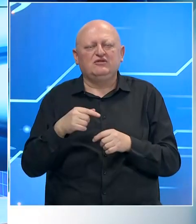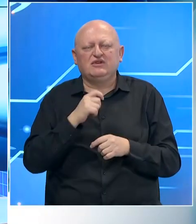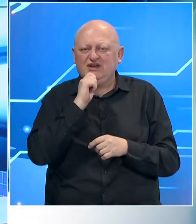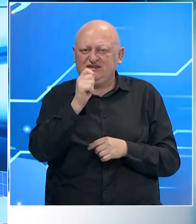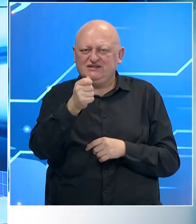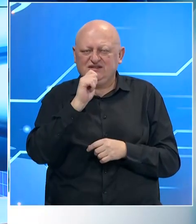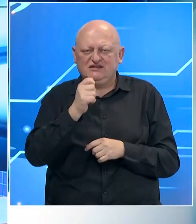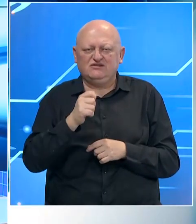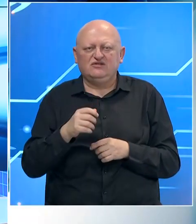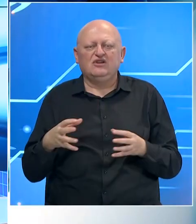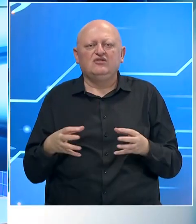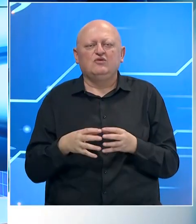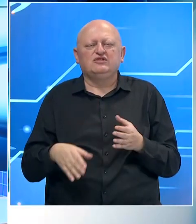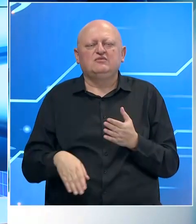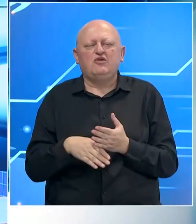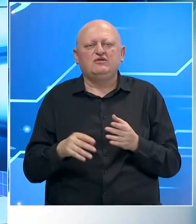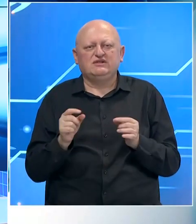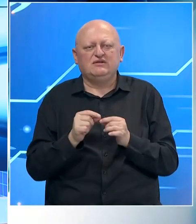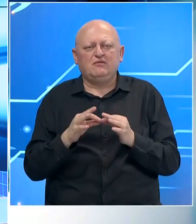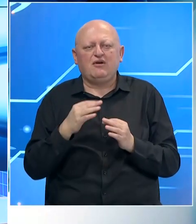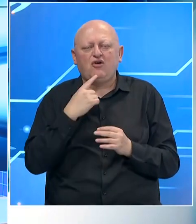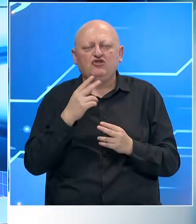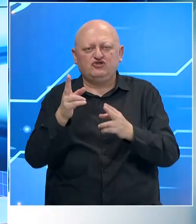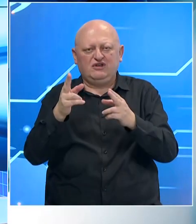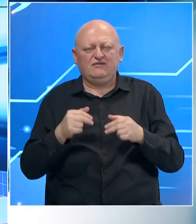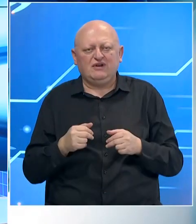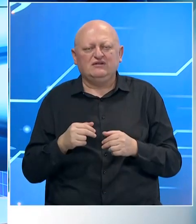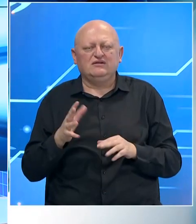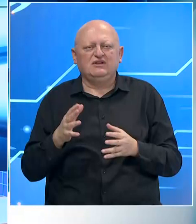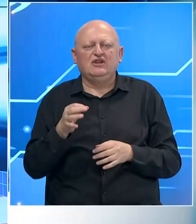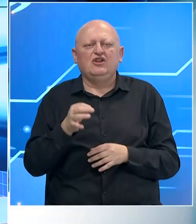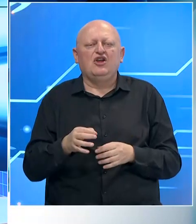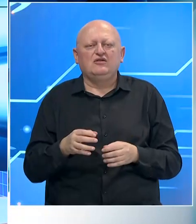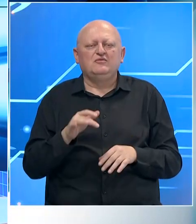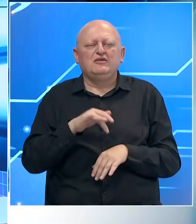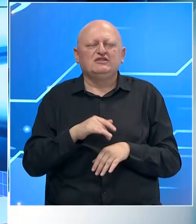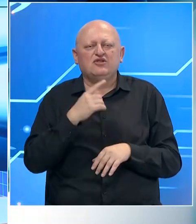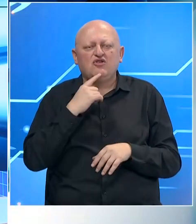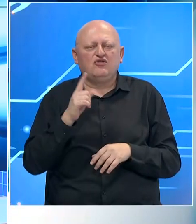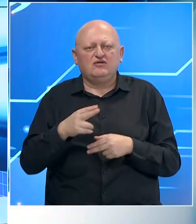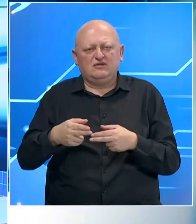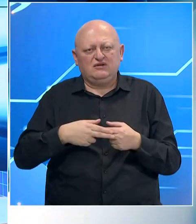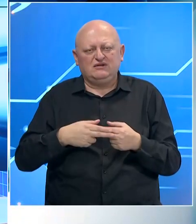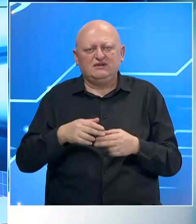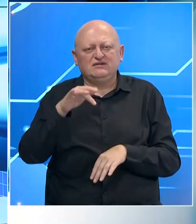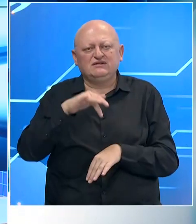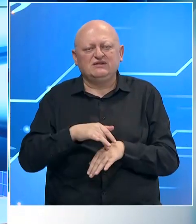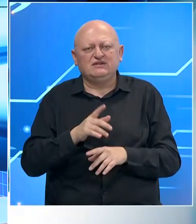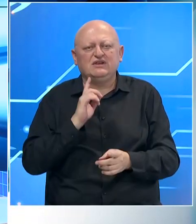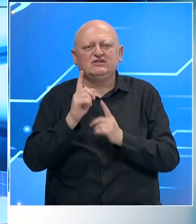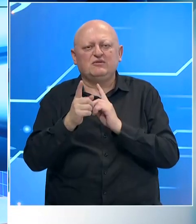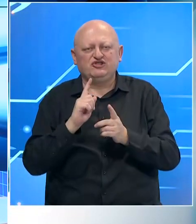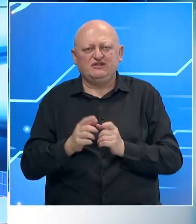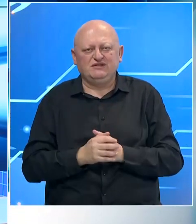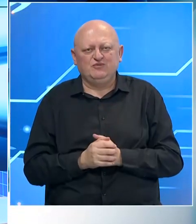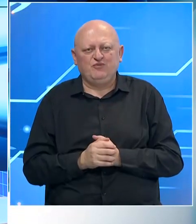sagovornika iz udruženja Pomozi.ba, koji su se vratili iz nekih lokalnih mjesta koji nisu blizu centralne saobraćajnice.